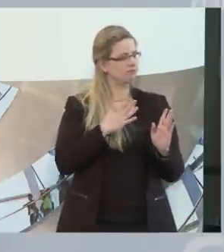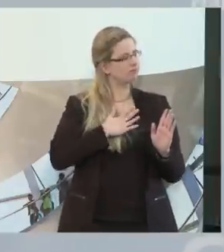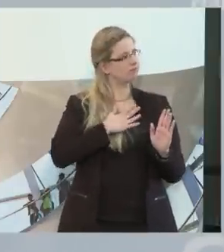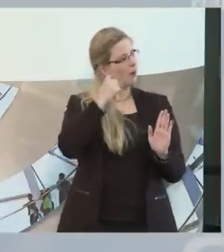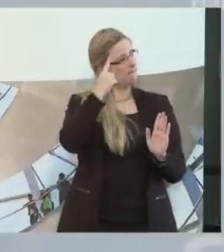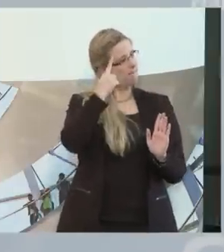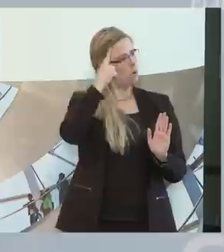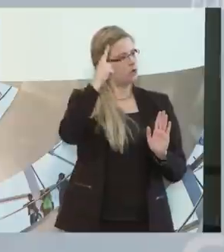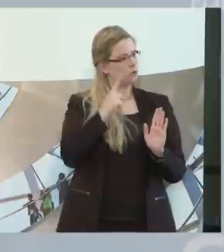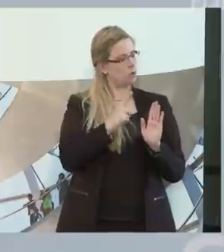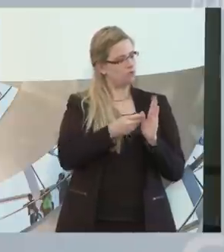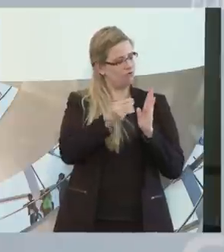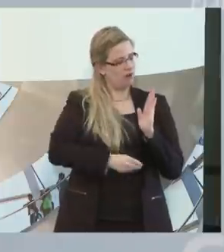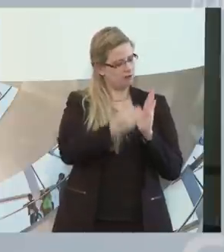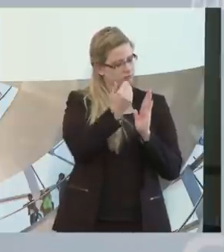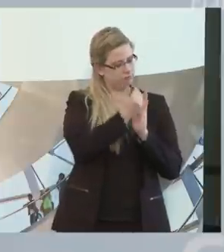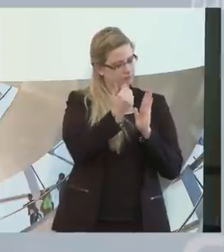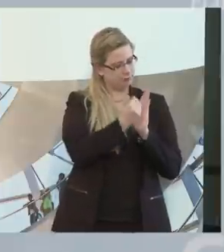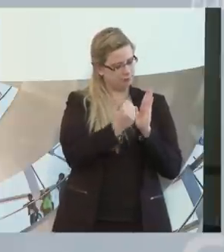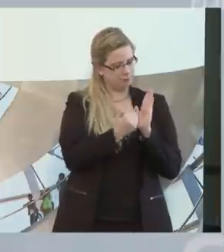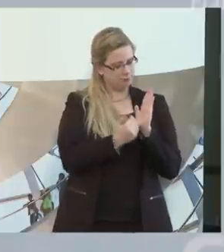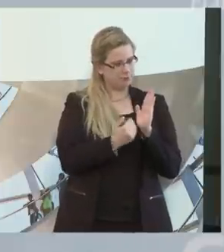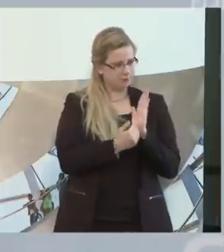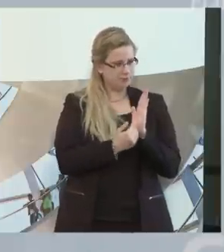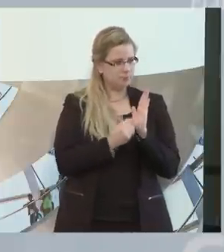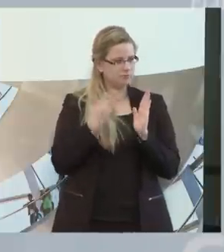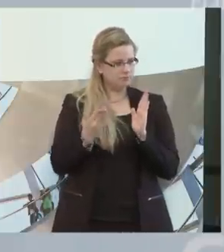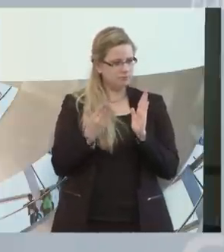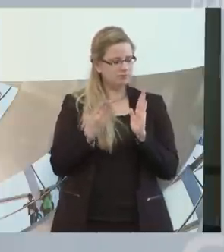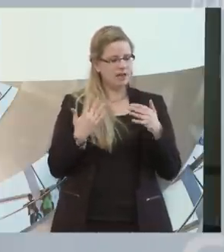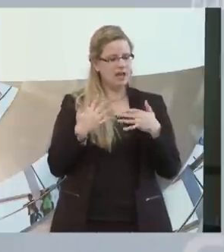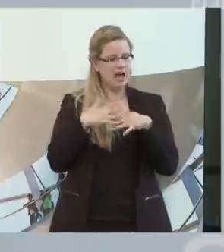dass wir die Reform der Eingangshilfe angehen.